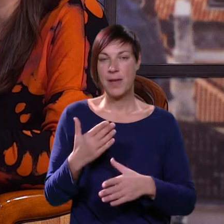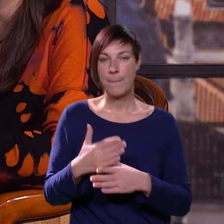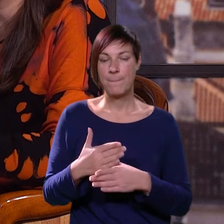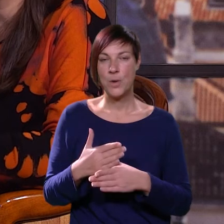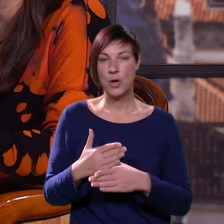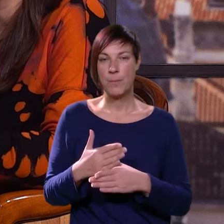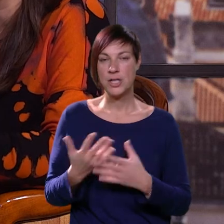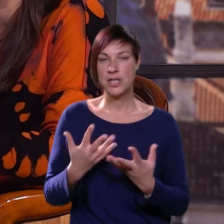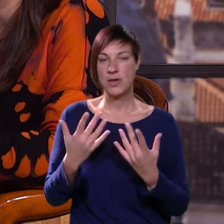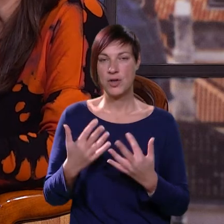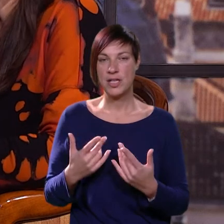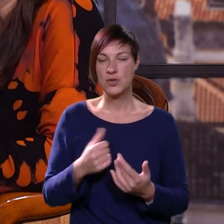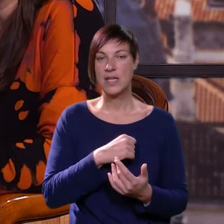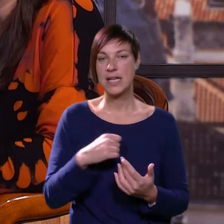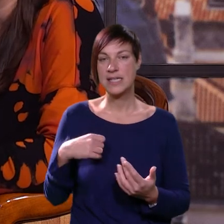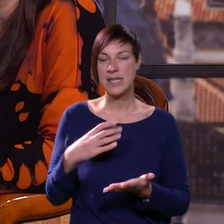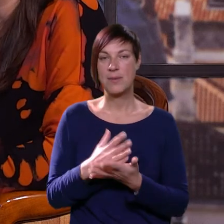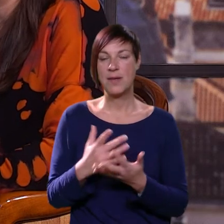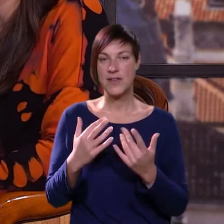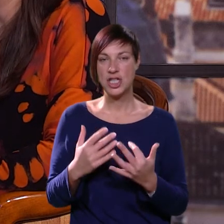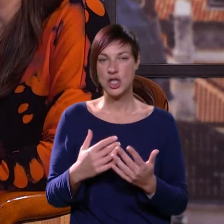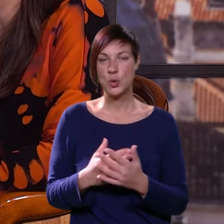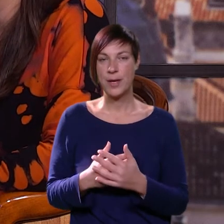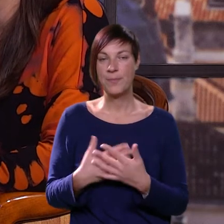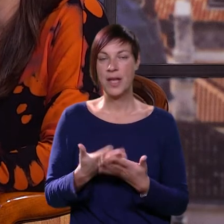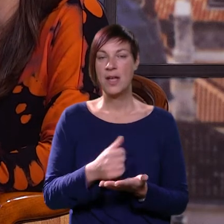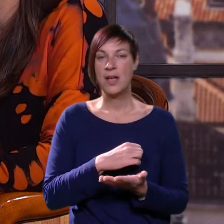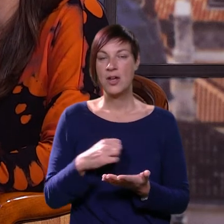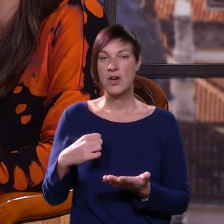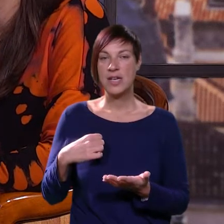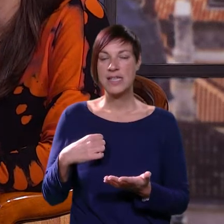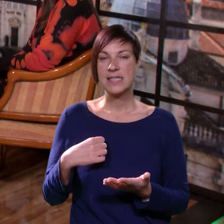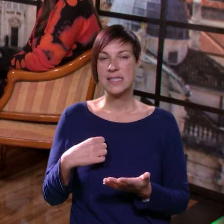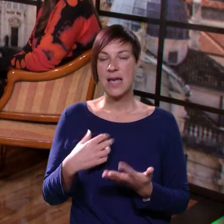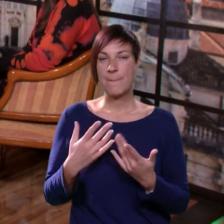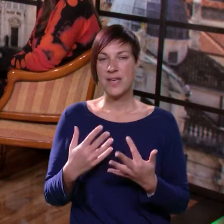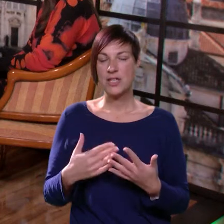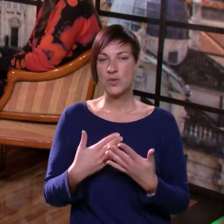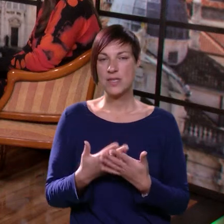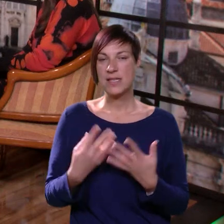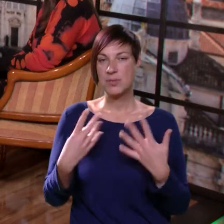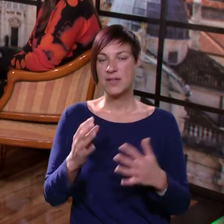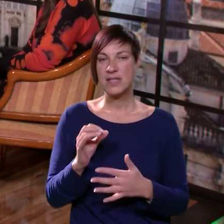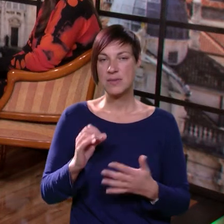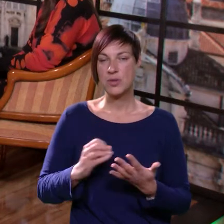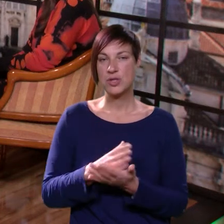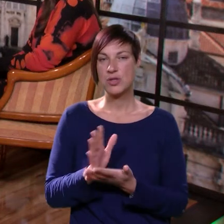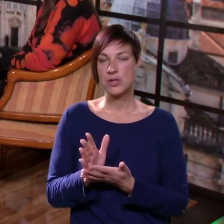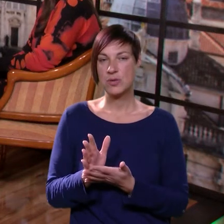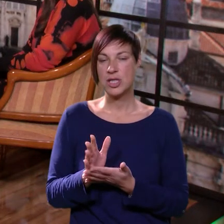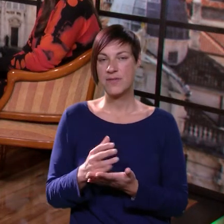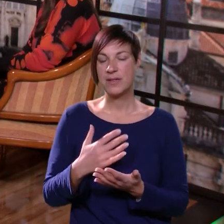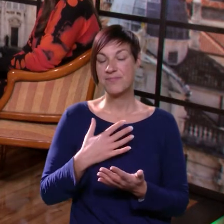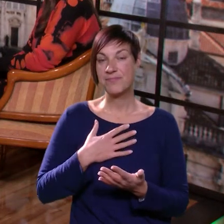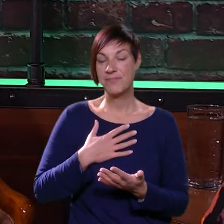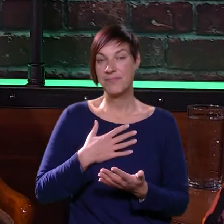pomažete tu, pokoračunje, ili ona sama već sad sama? Ona je sama, samo ona ipok, 90% slučajeva